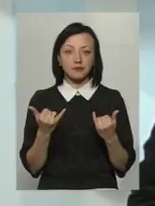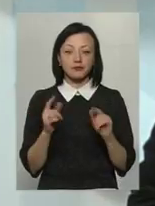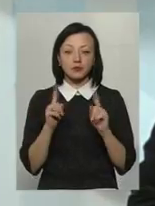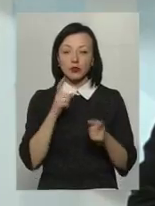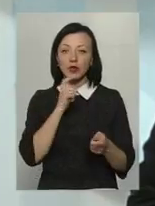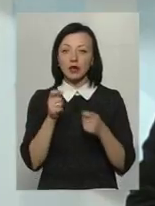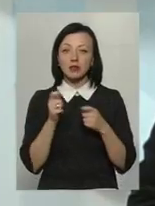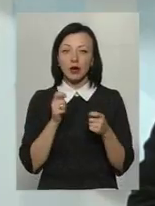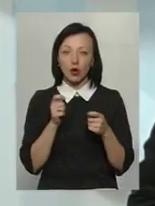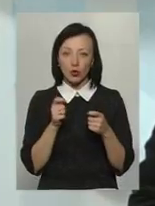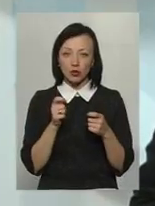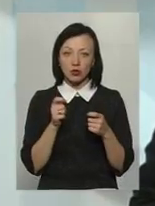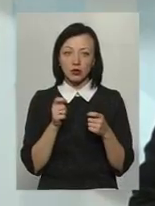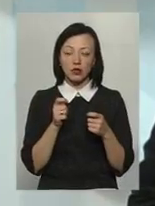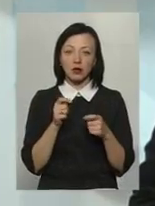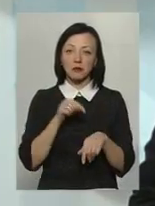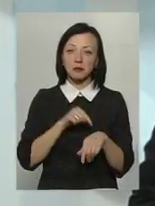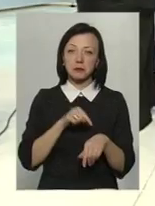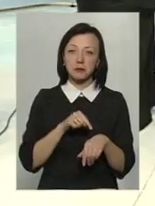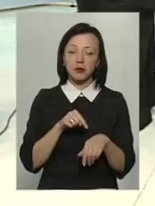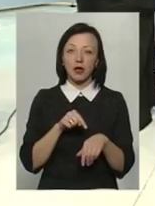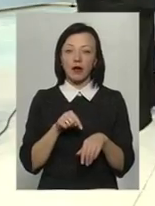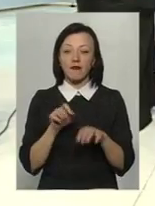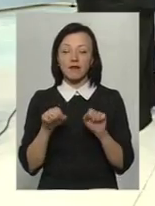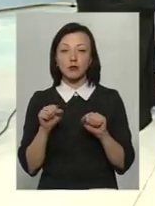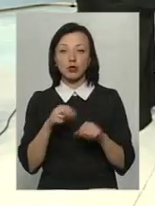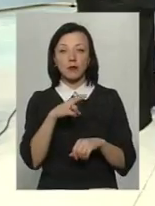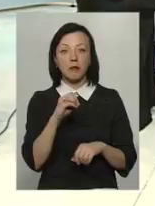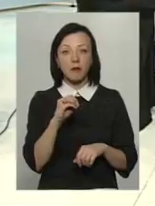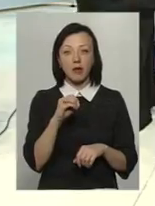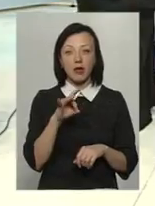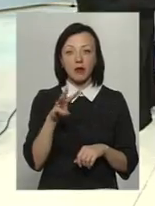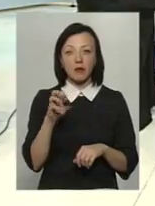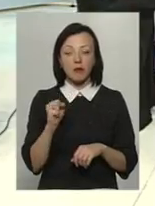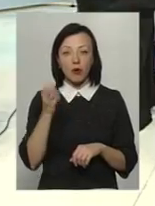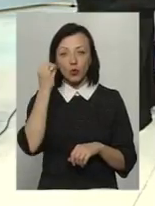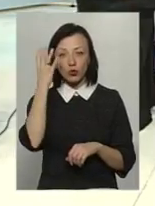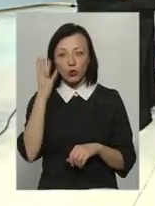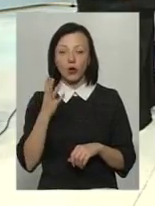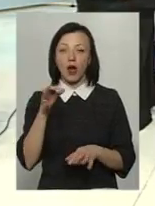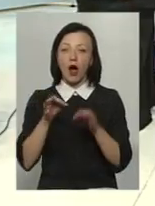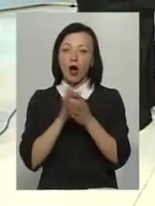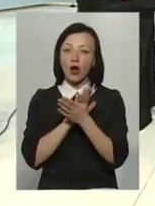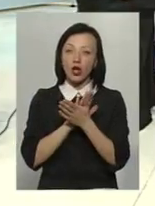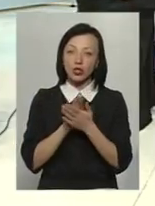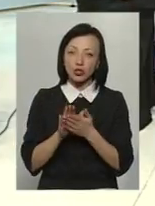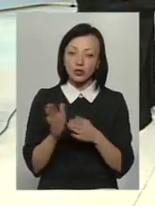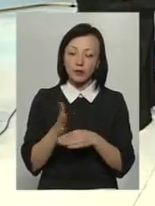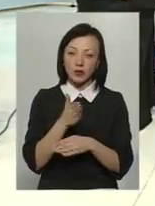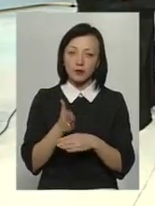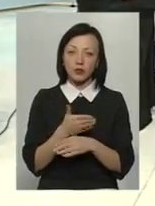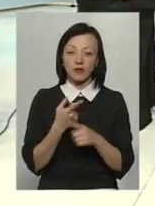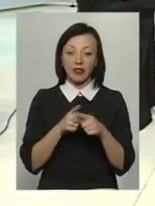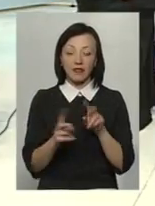осторожно прощупують можливості пермакультуры, можливості органічної. Та встреча, яка